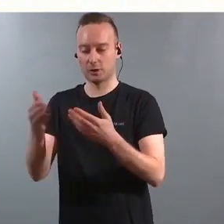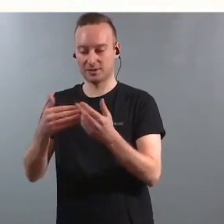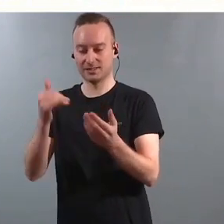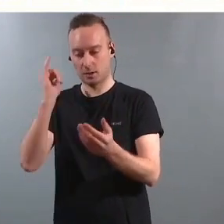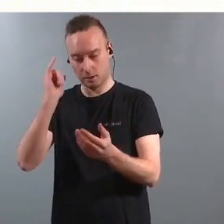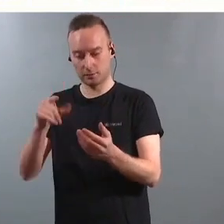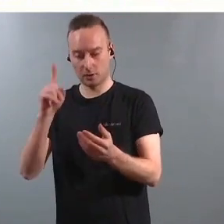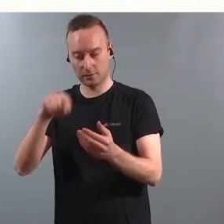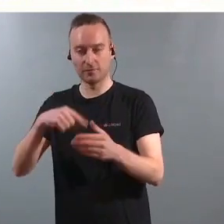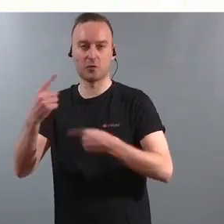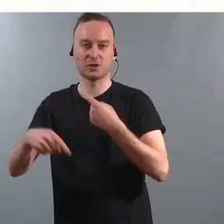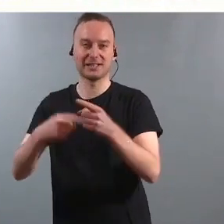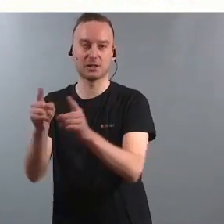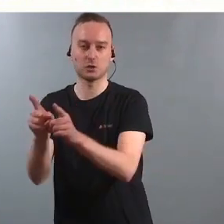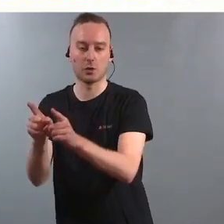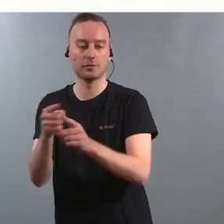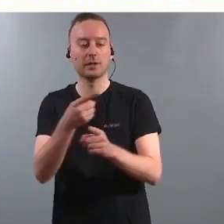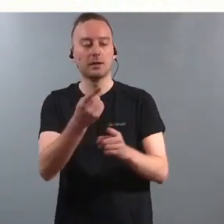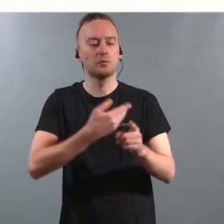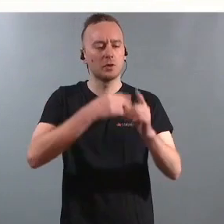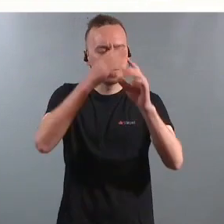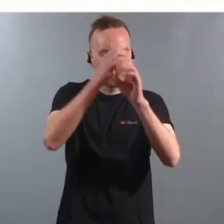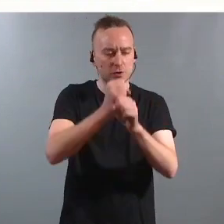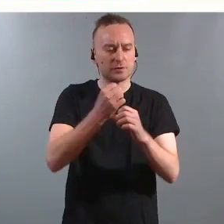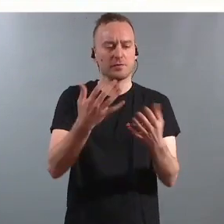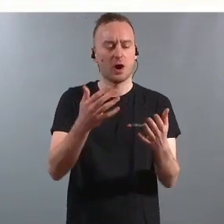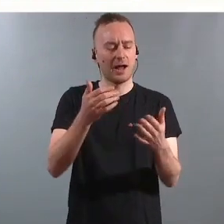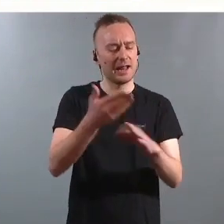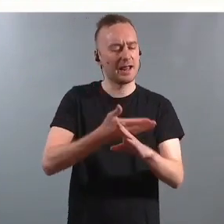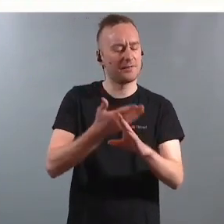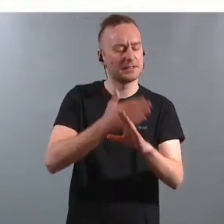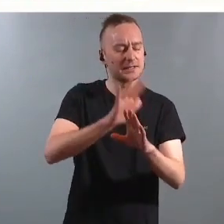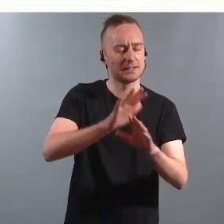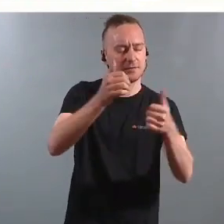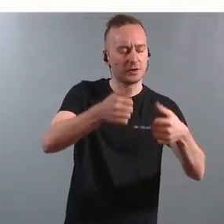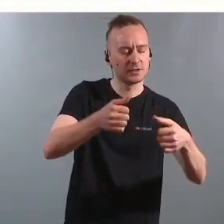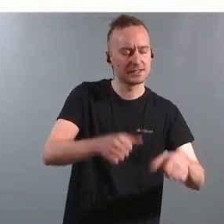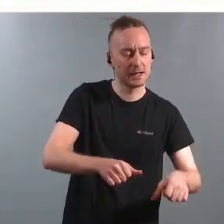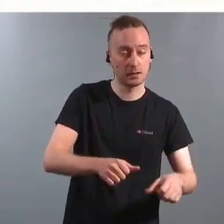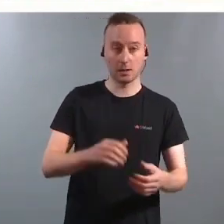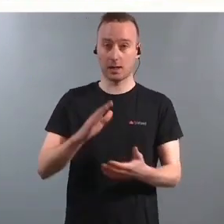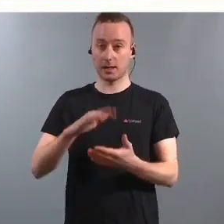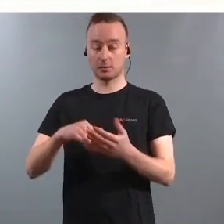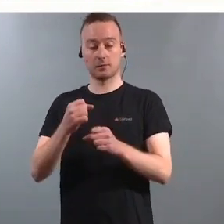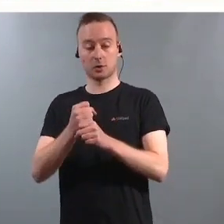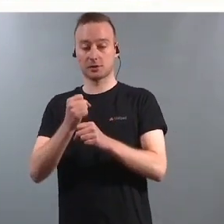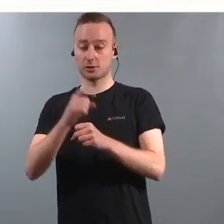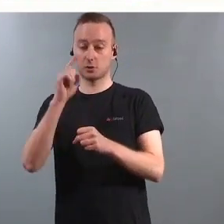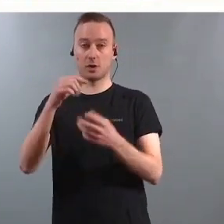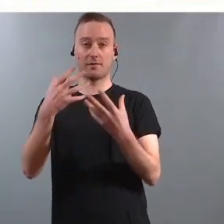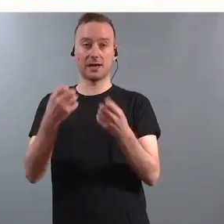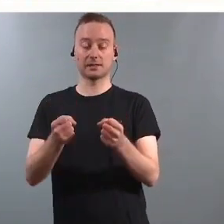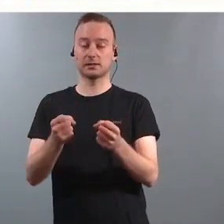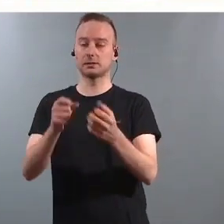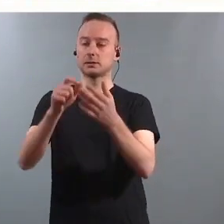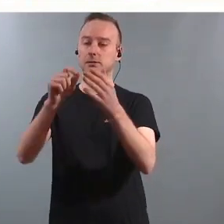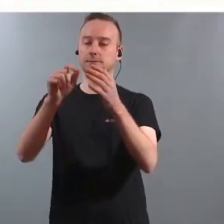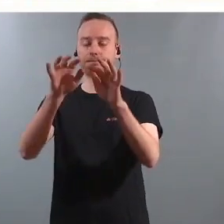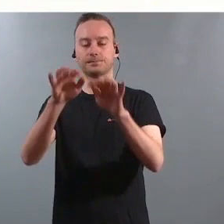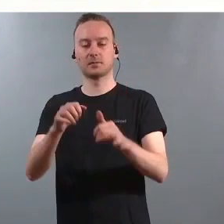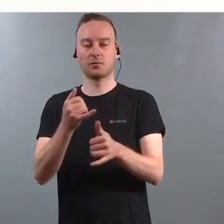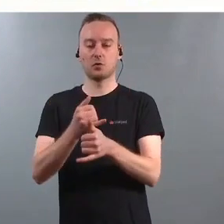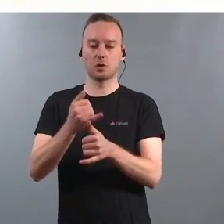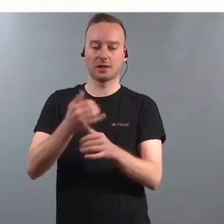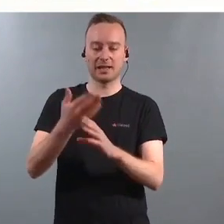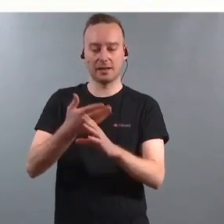på hva som var elevenes vansker. i stedet for å beskrive hvordan skolen kan jobbe bedre utifra hva er